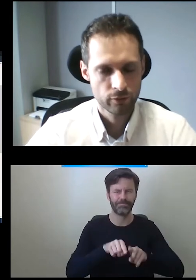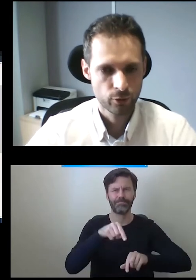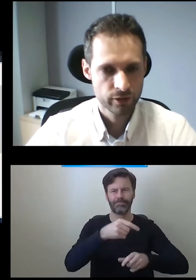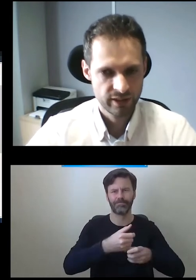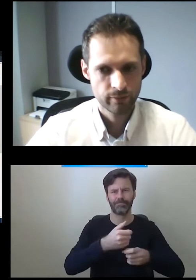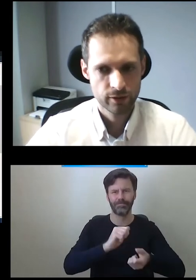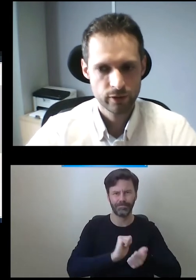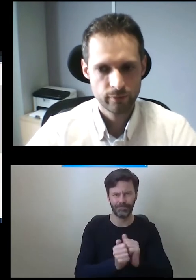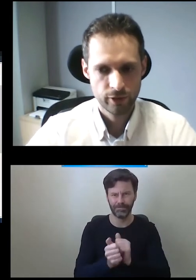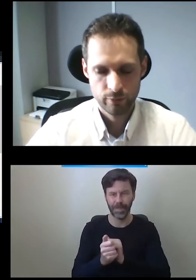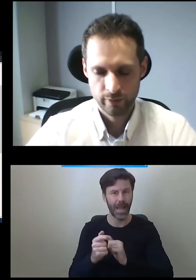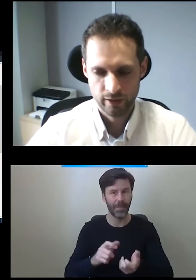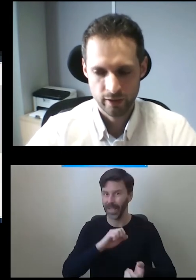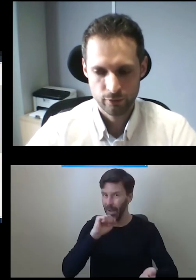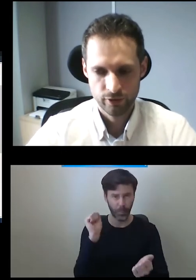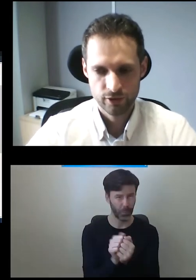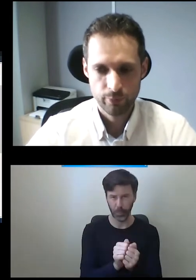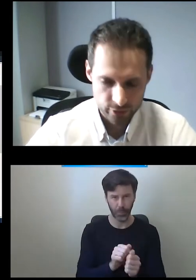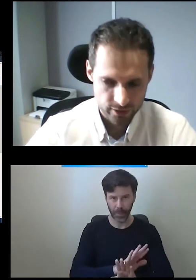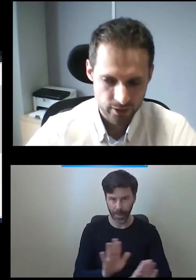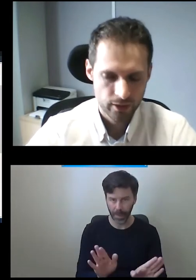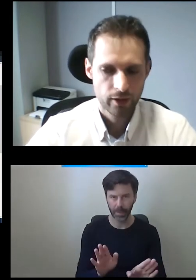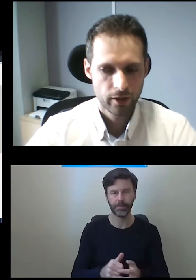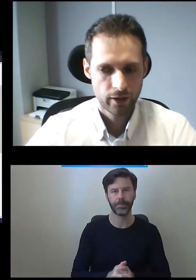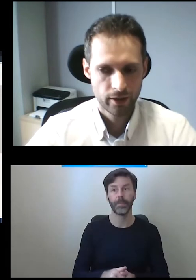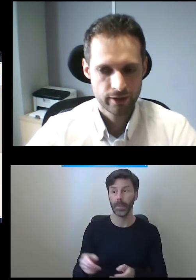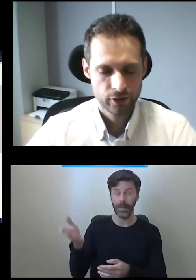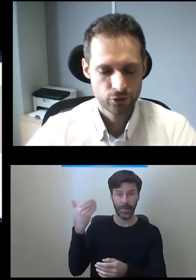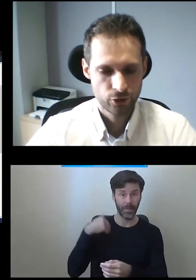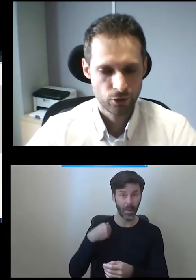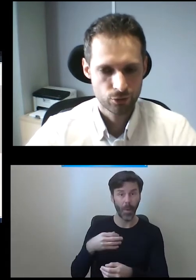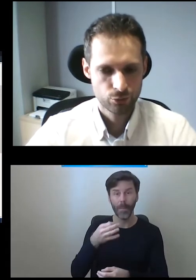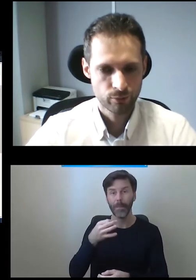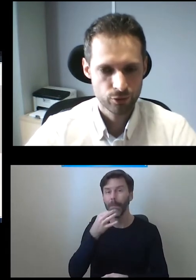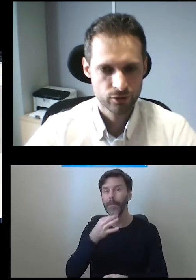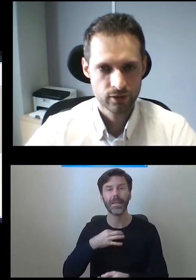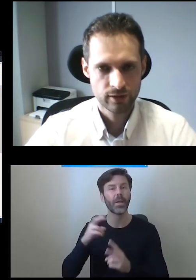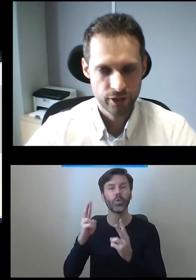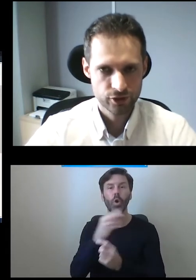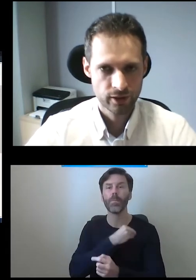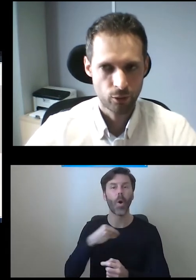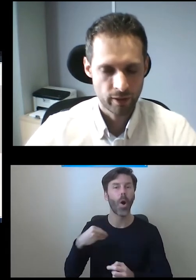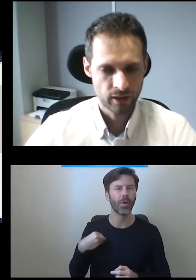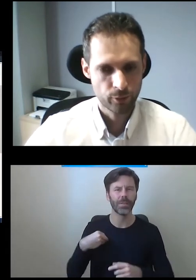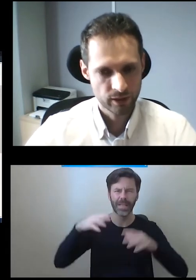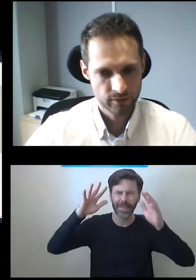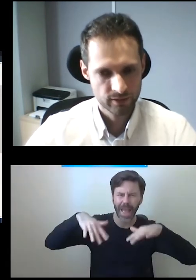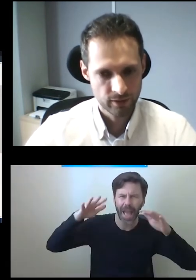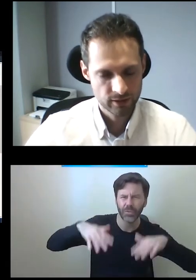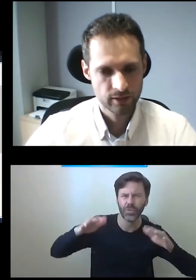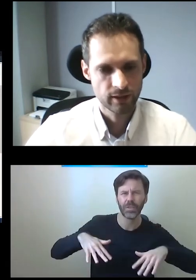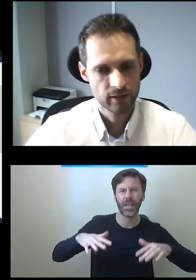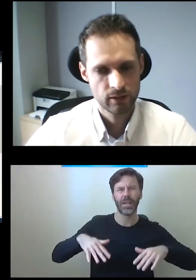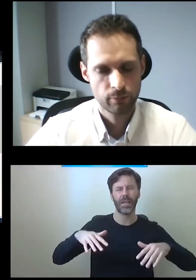olejów, żeby one nie zamarzły. Mieliśmy pytania również z Polski, jeśli chodzi o duże mrozy, deszcze, opady, potem